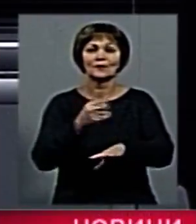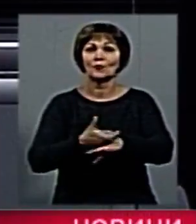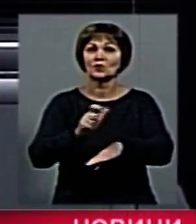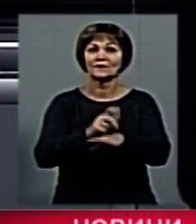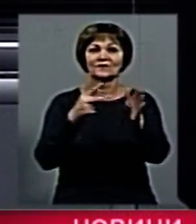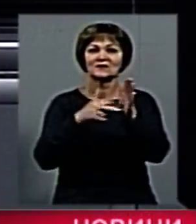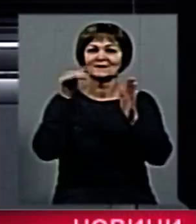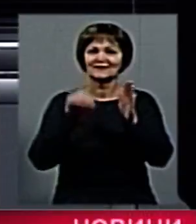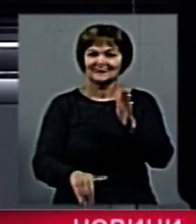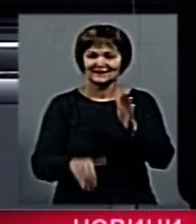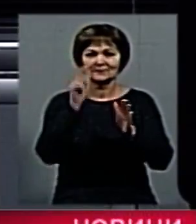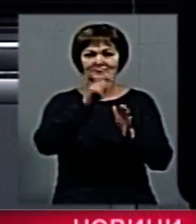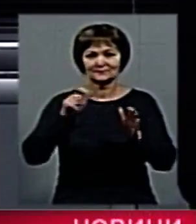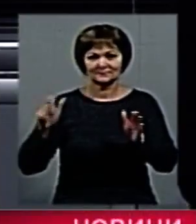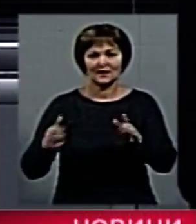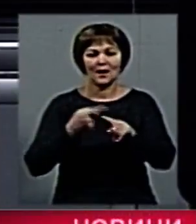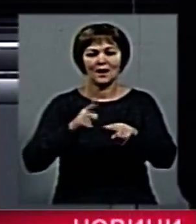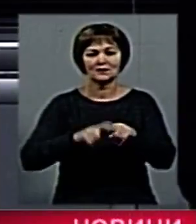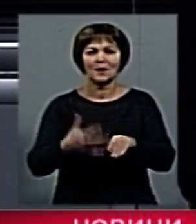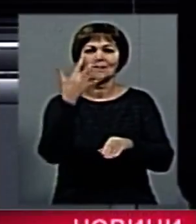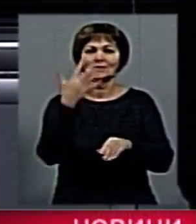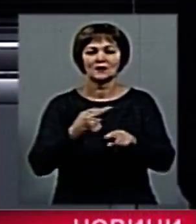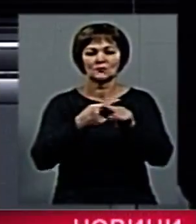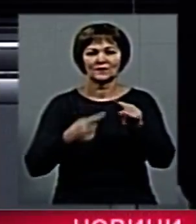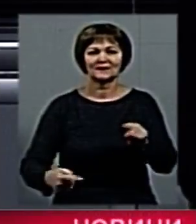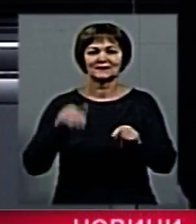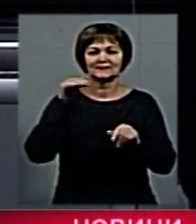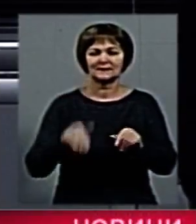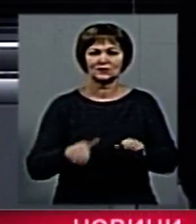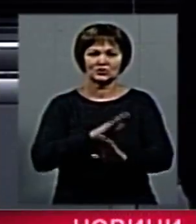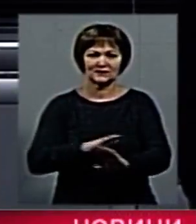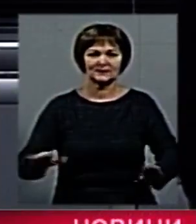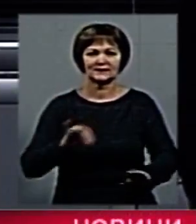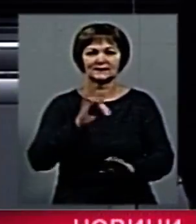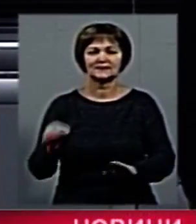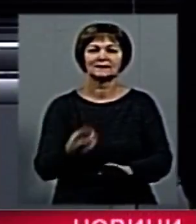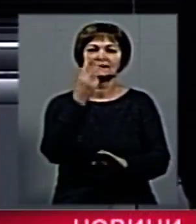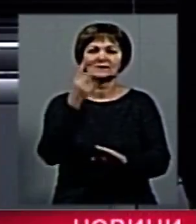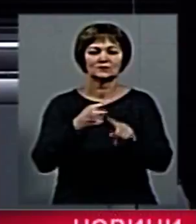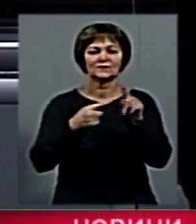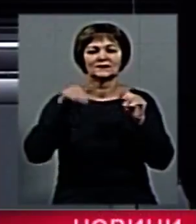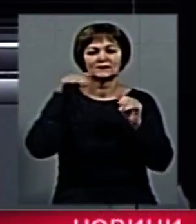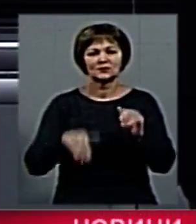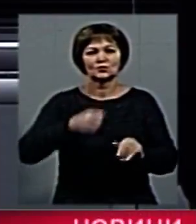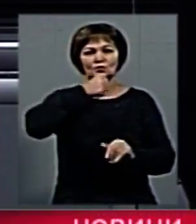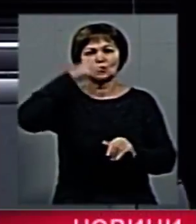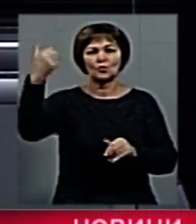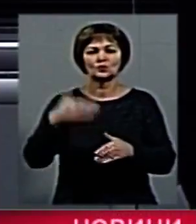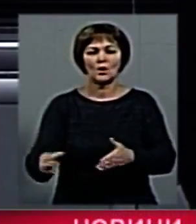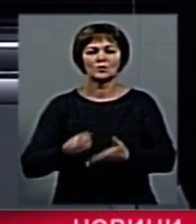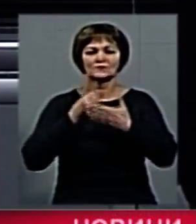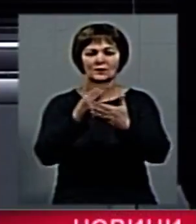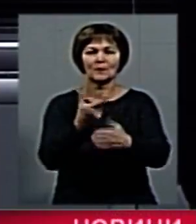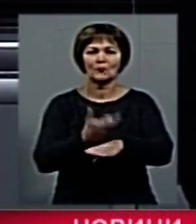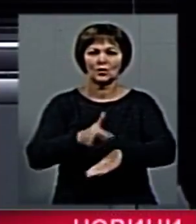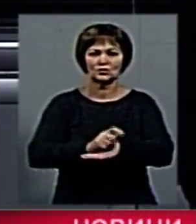осіб. Серед тих, що захворіли понад 5,5 тисяч дітей та майже 2,5 тисячі дорослих. Вже госпіталізовано